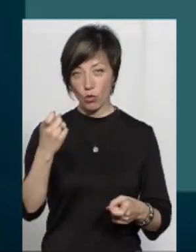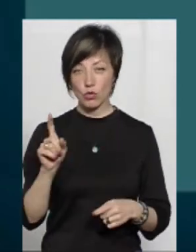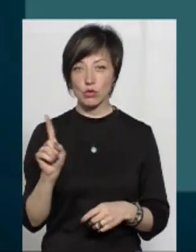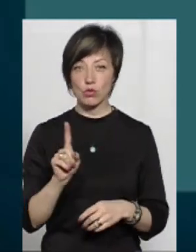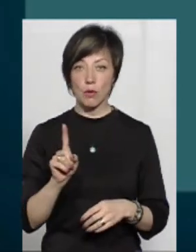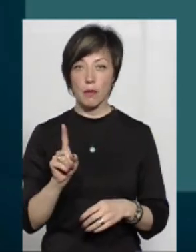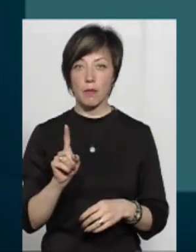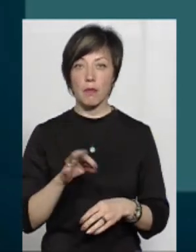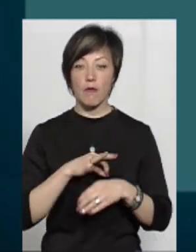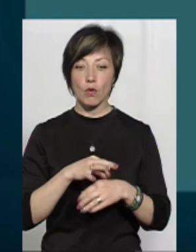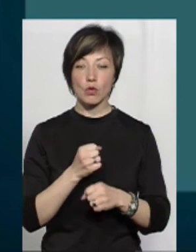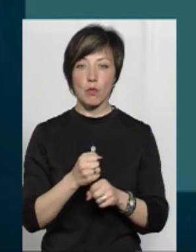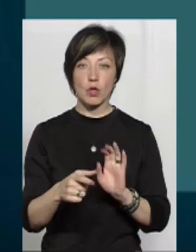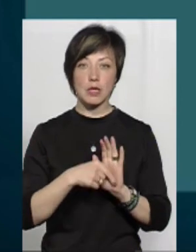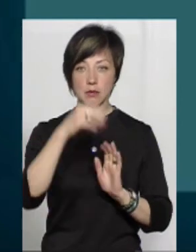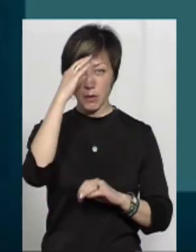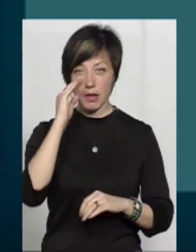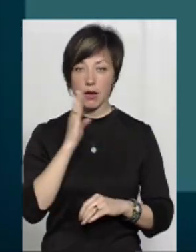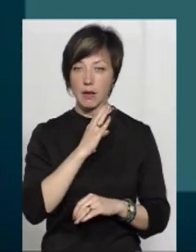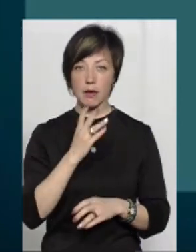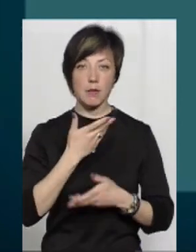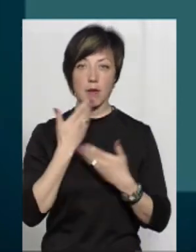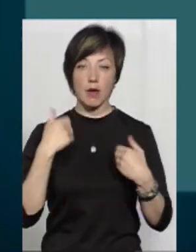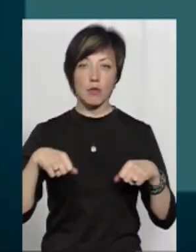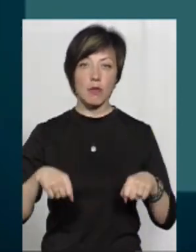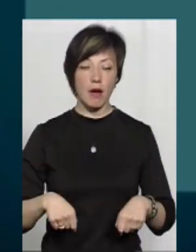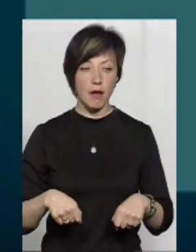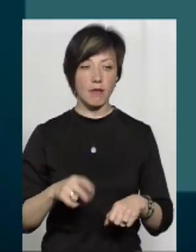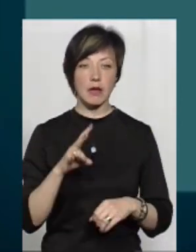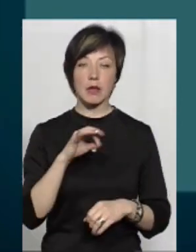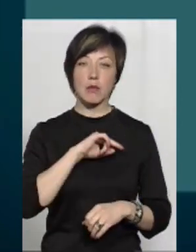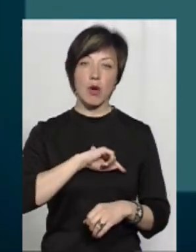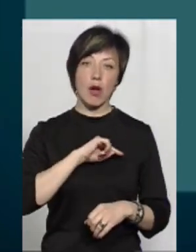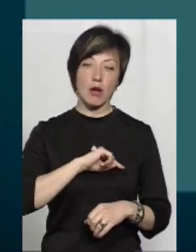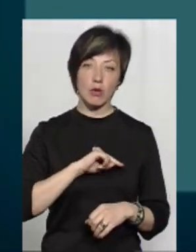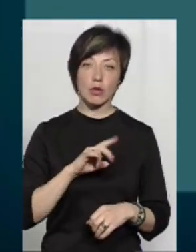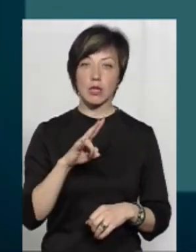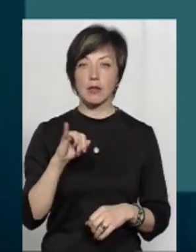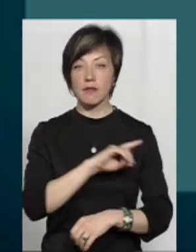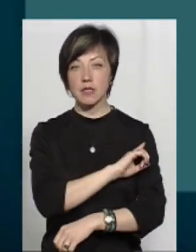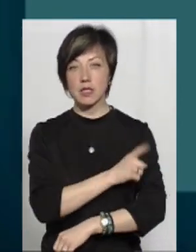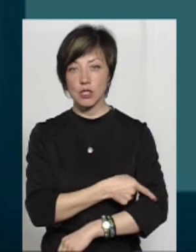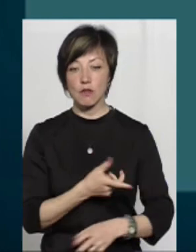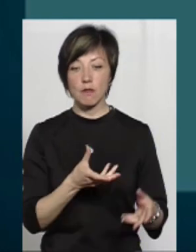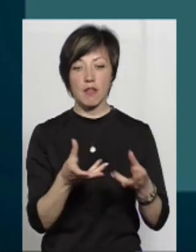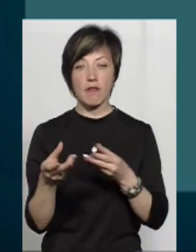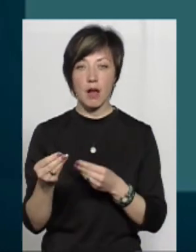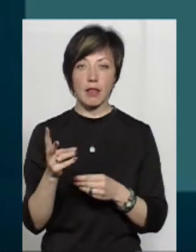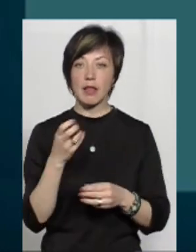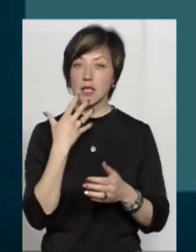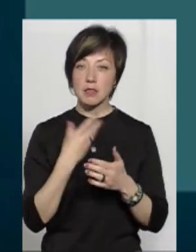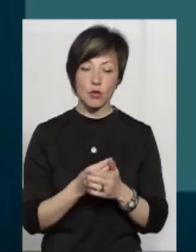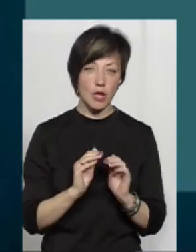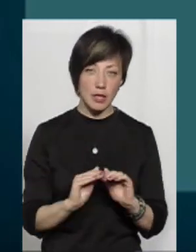щоб проводилася робота з батьками, що батьки не мають права ні морально-психологічно, ні фізично впливати ні на